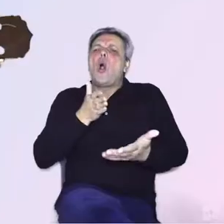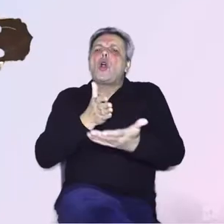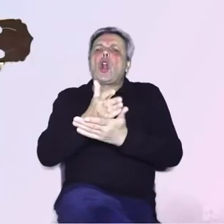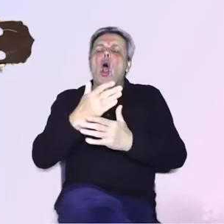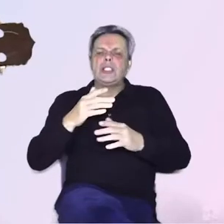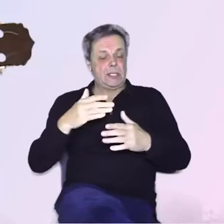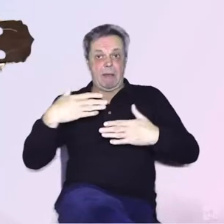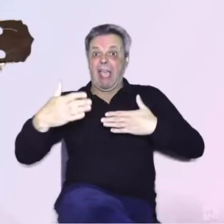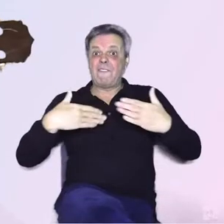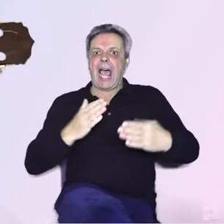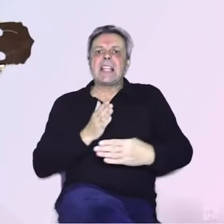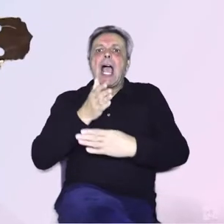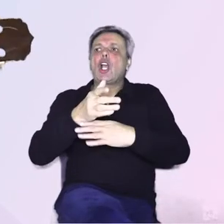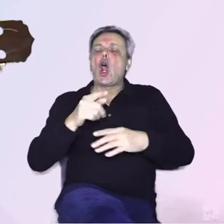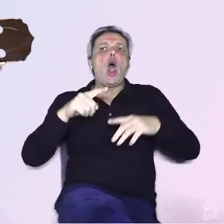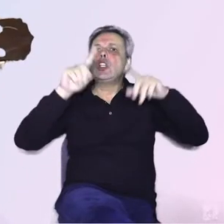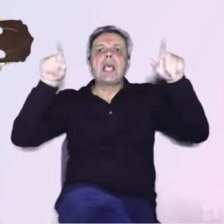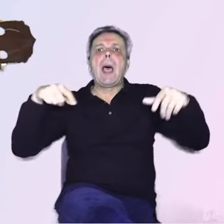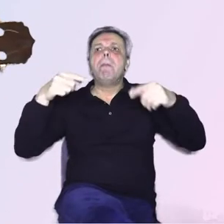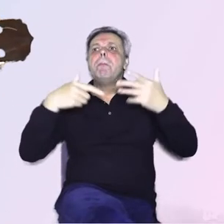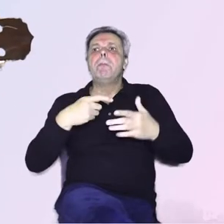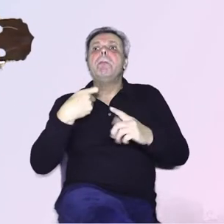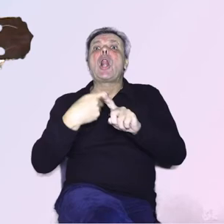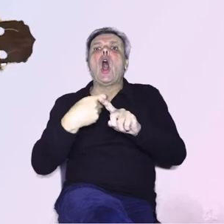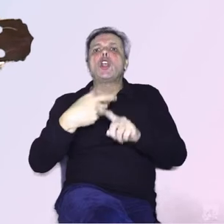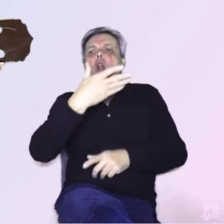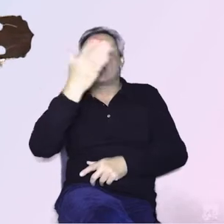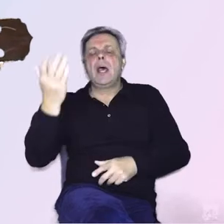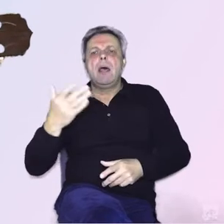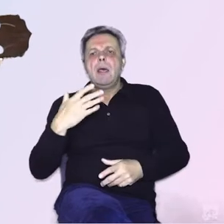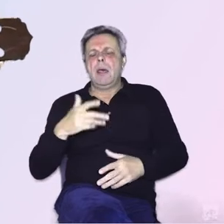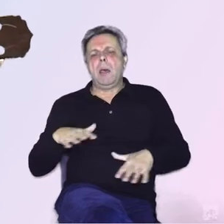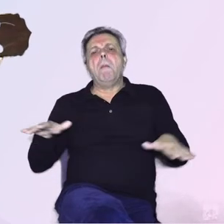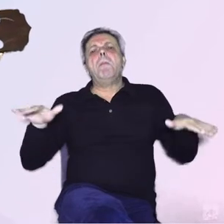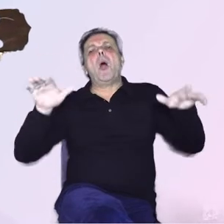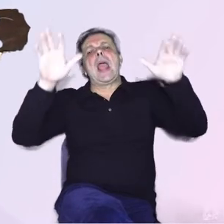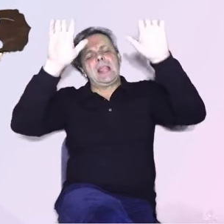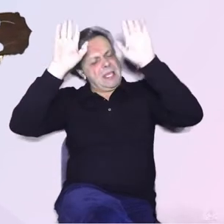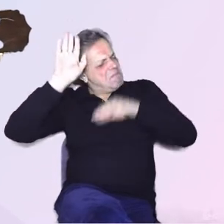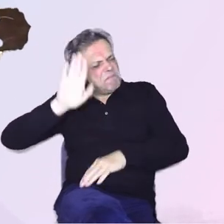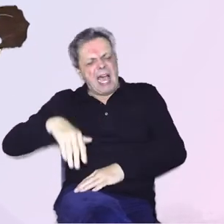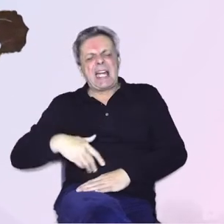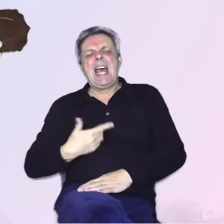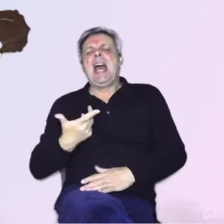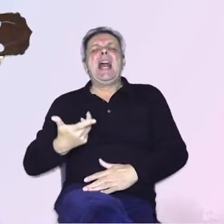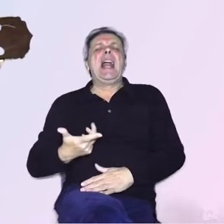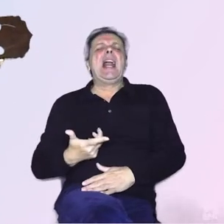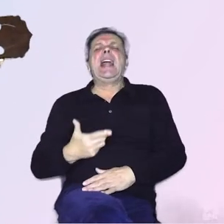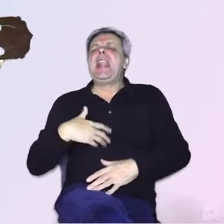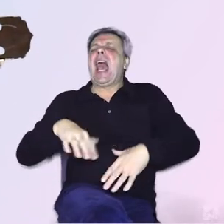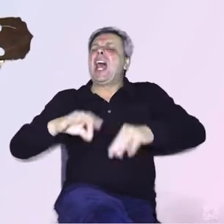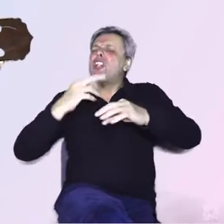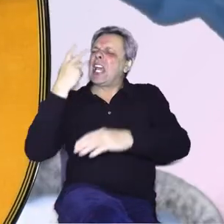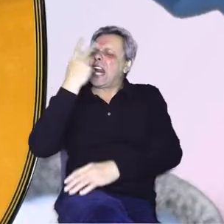kroz vrata, kroz prozor. Poleti vam, nađi